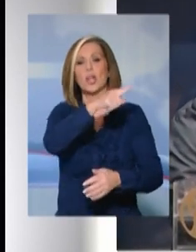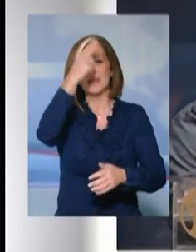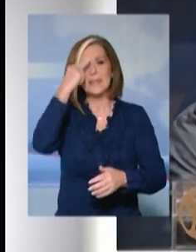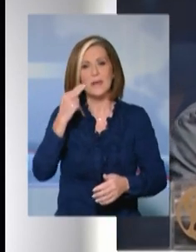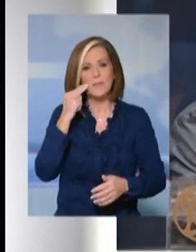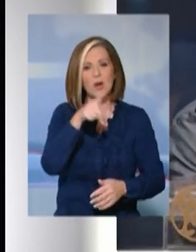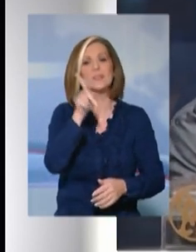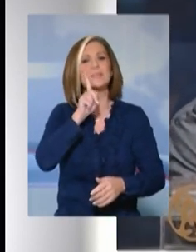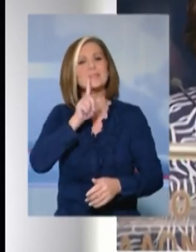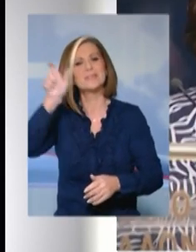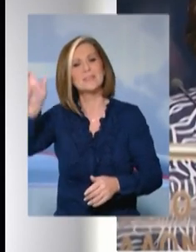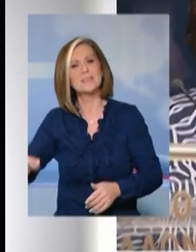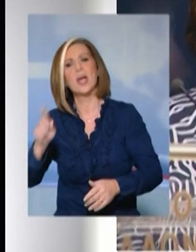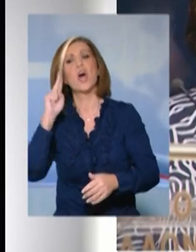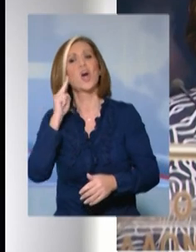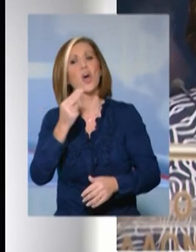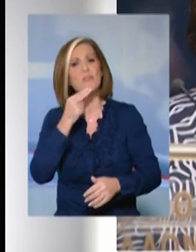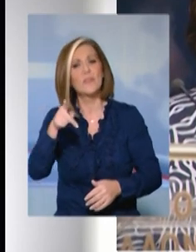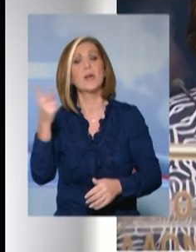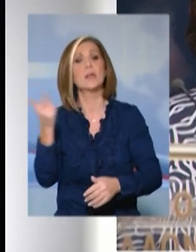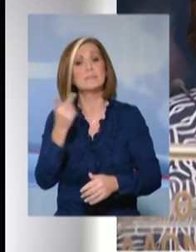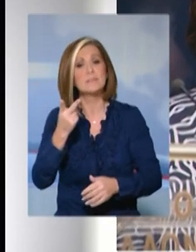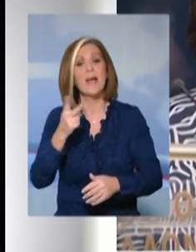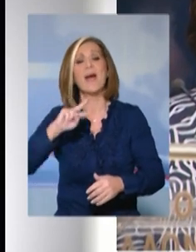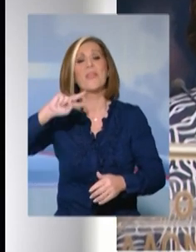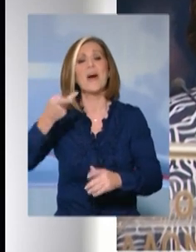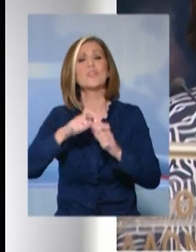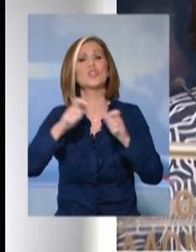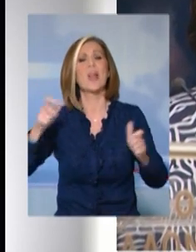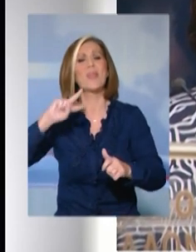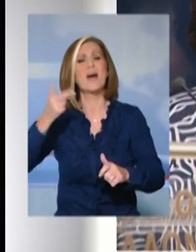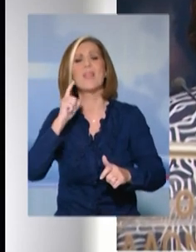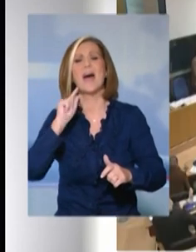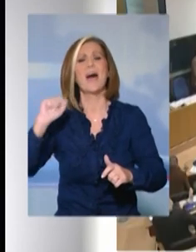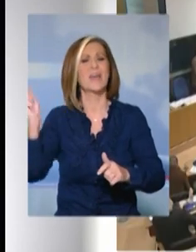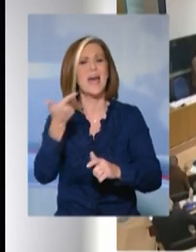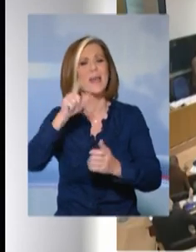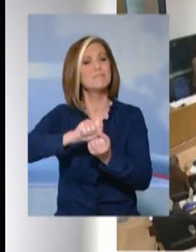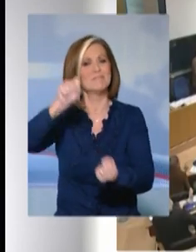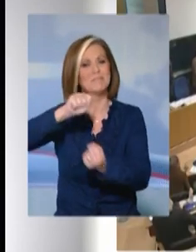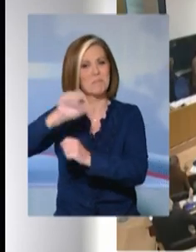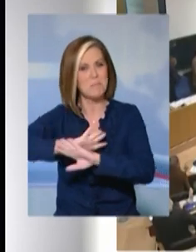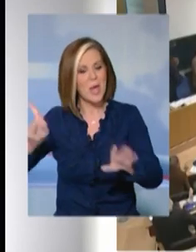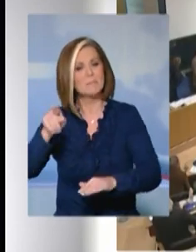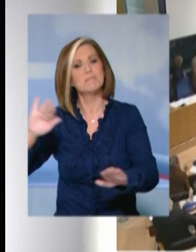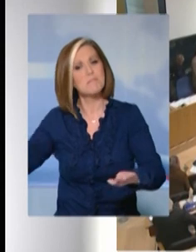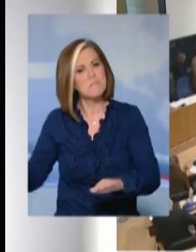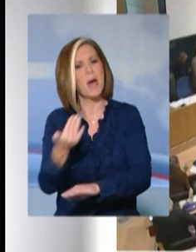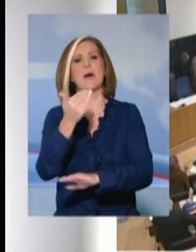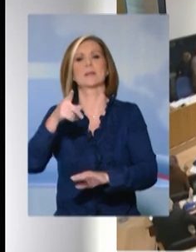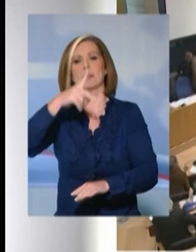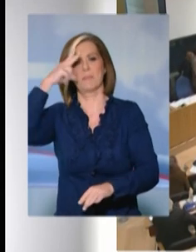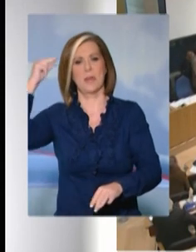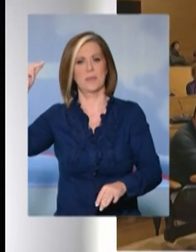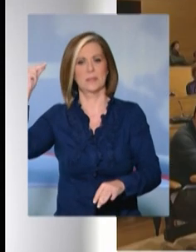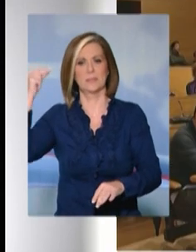είναι τυφλός, και η Εφτέρ Πυράπτη, κοφή, από φοιτη και οι δύο του Δεύτερου Σχολείου Δεύτερης Ευκαιρίας πέτυχαν την εισαγωγή τους στην τριτοβάθμια εκπαίδευση.